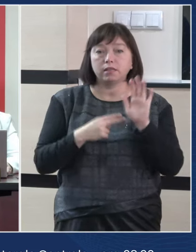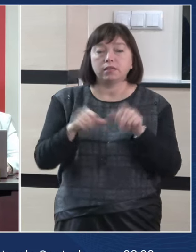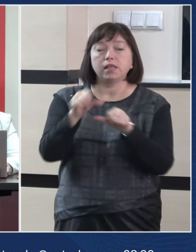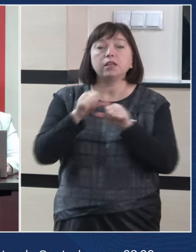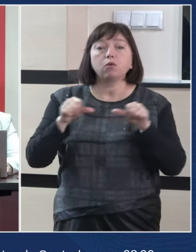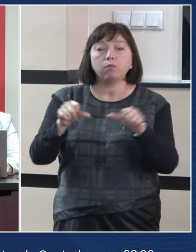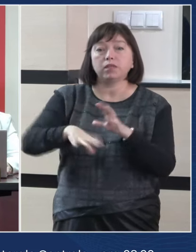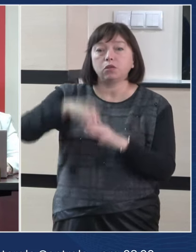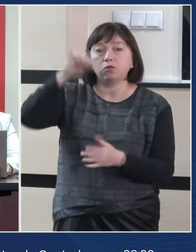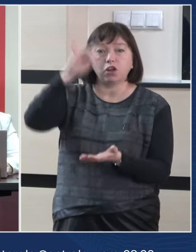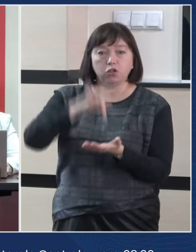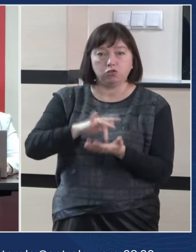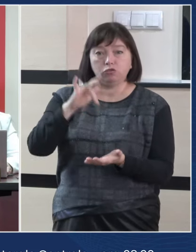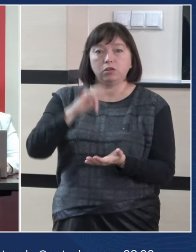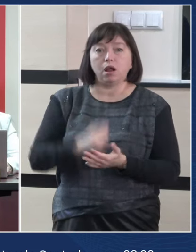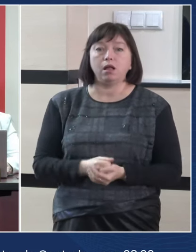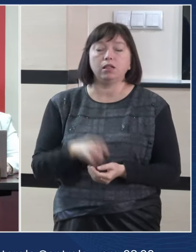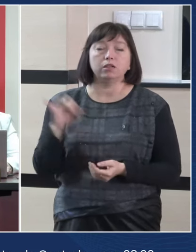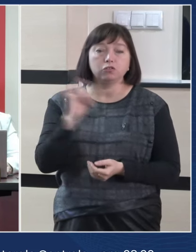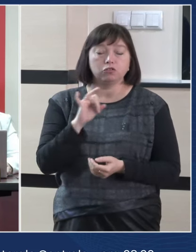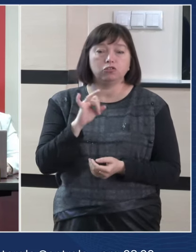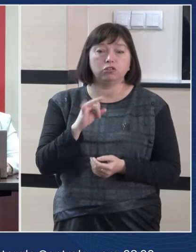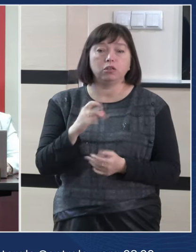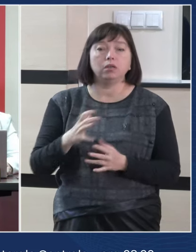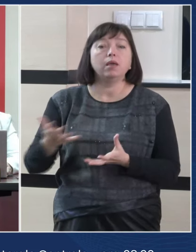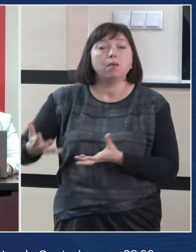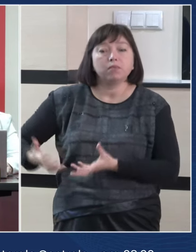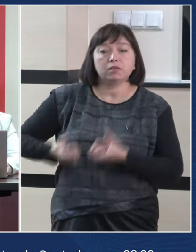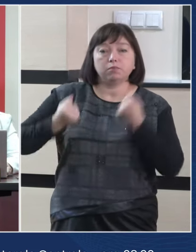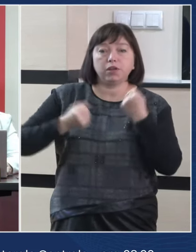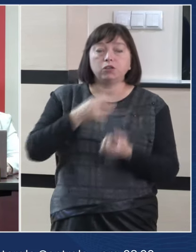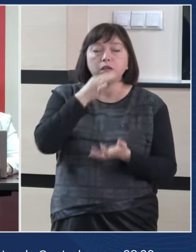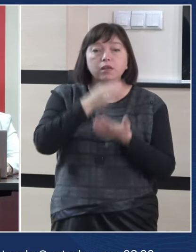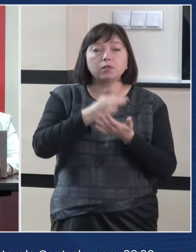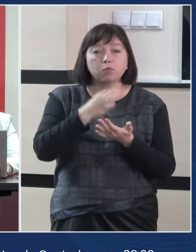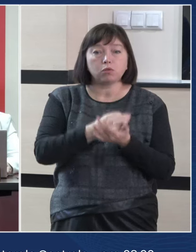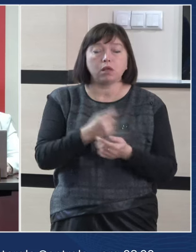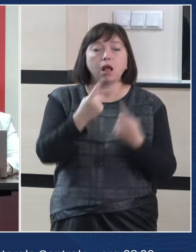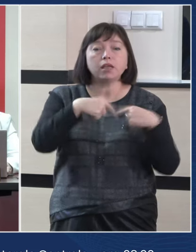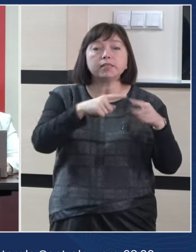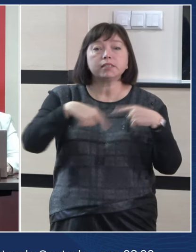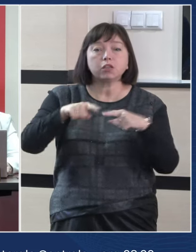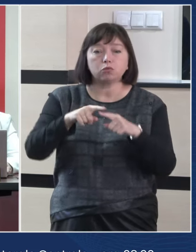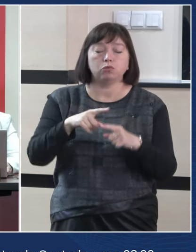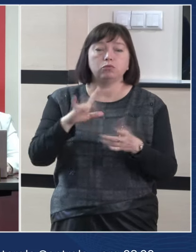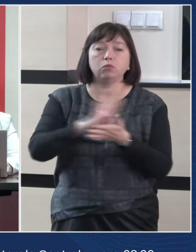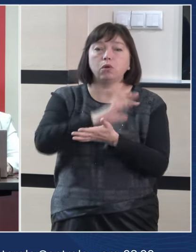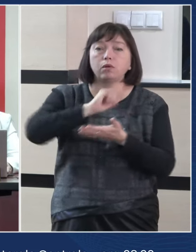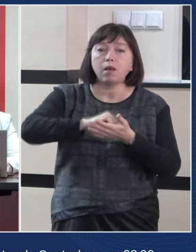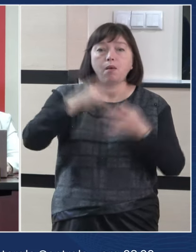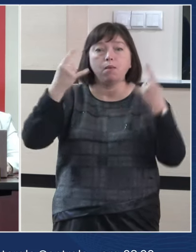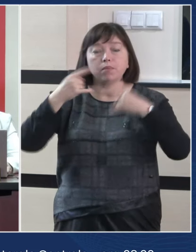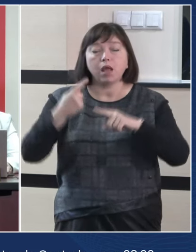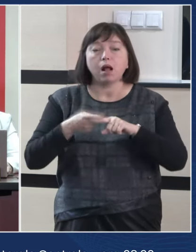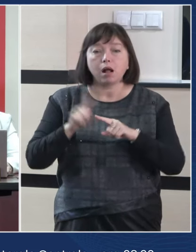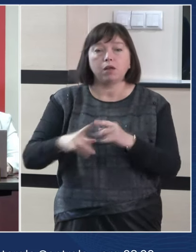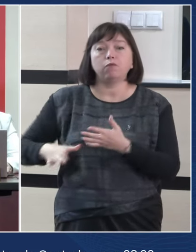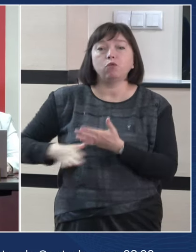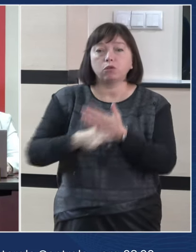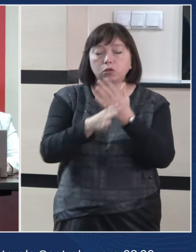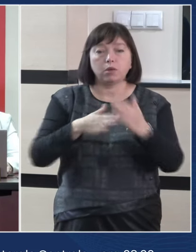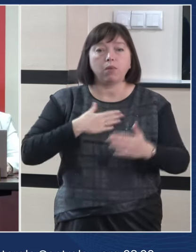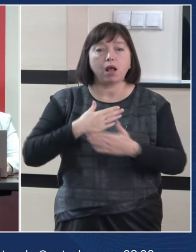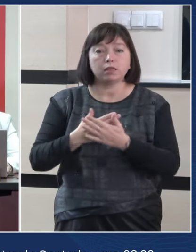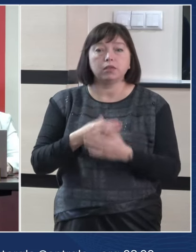Comisia Electorală Centrală și pe sprijinul responsabil al instituțiilor media, care vor contribui